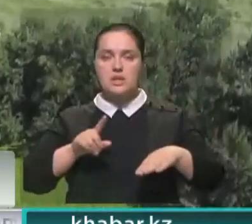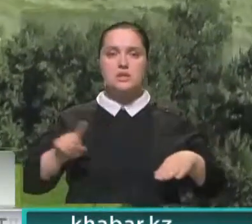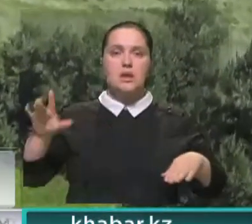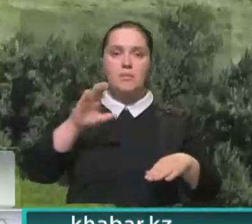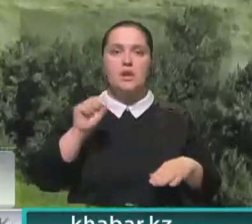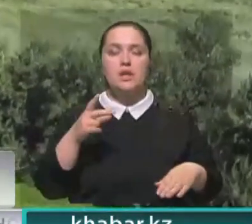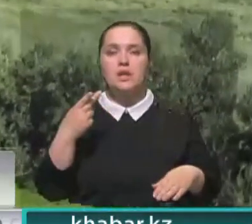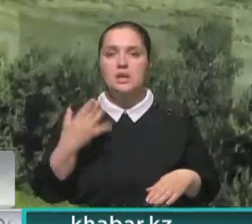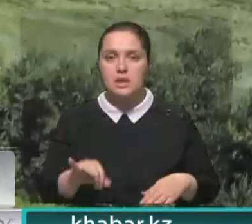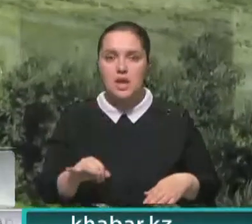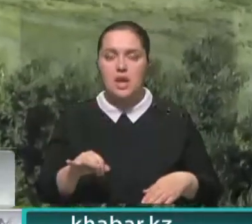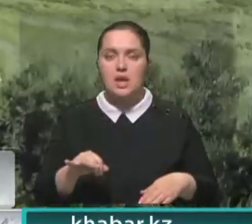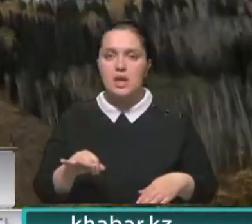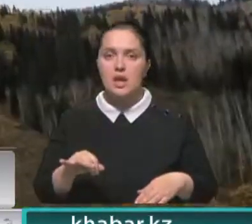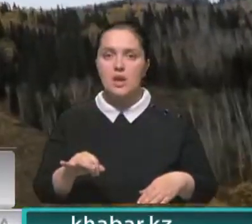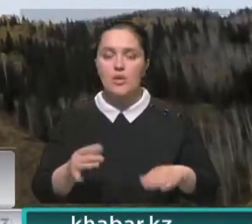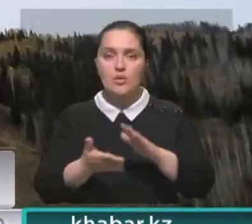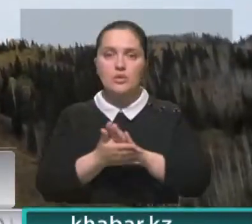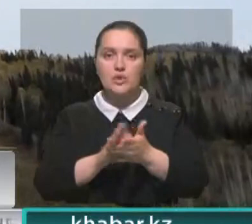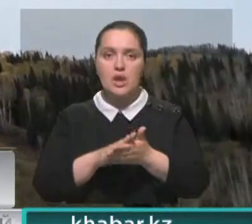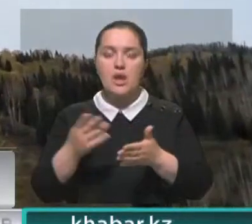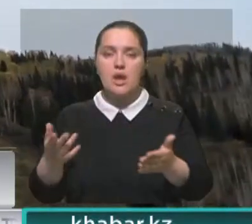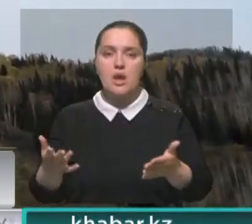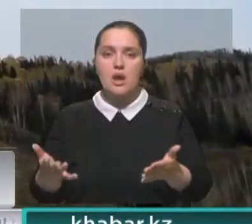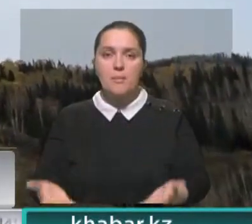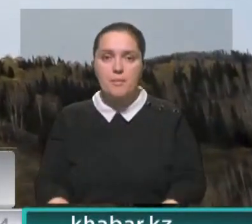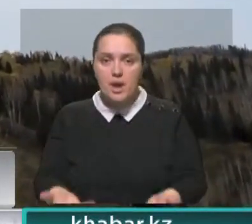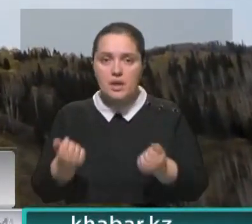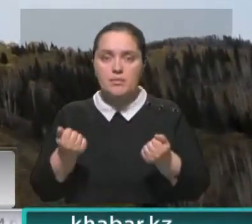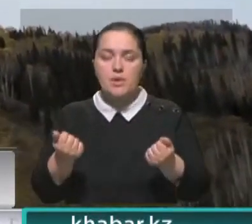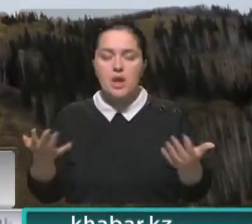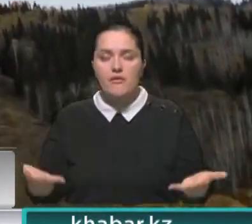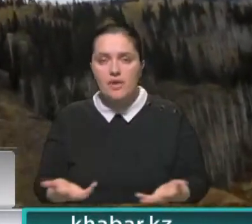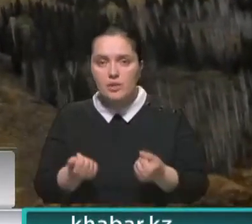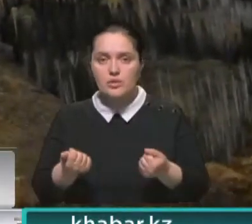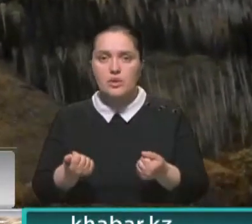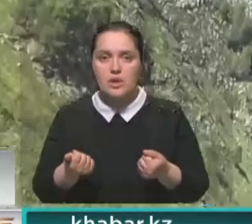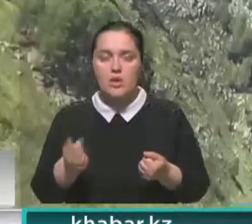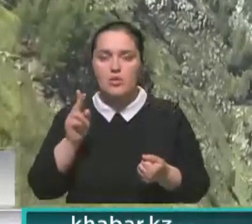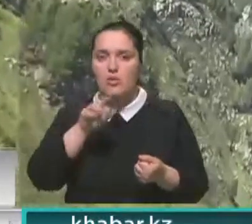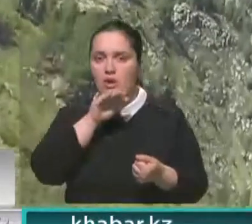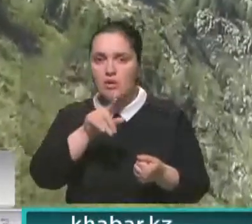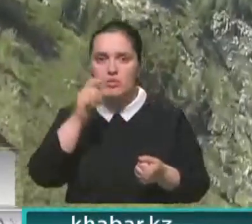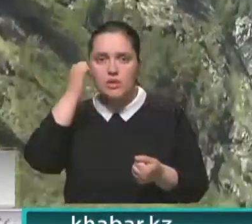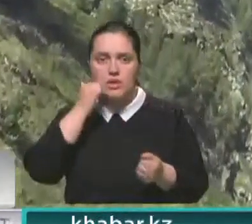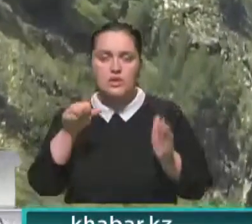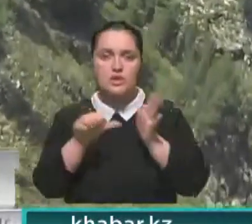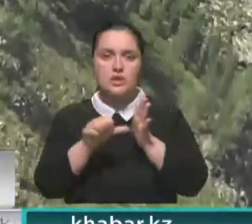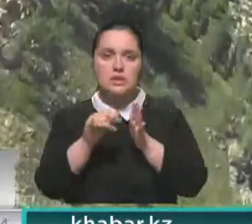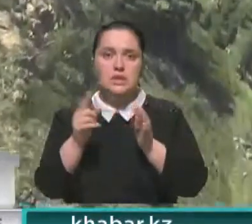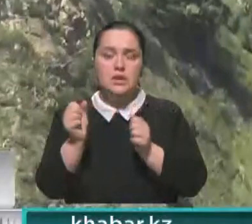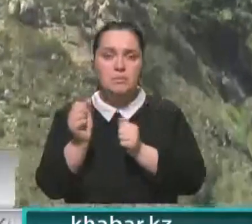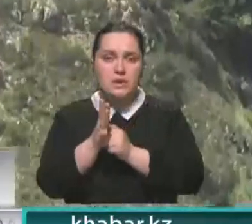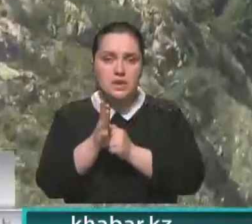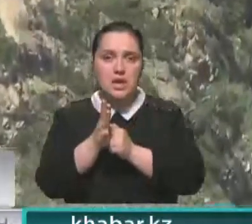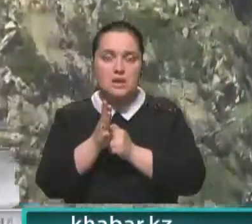почти в экстремальных условиях поднимают и эвакуируют ступени ракет. Впрочем, и асы стареют. Шестеро из 15 пилотов